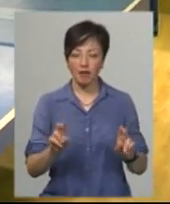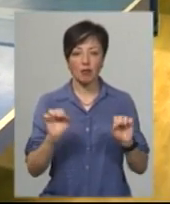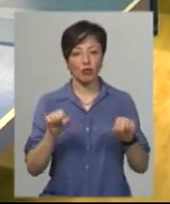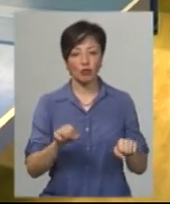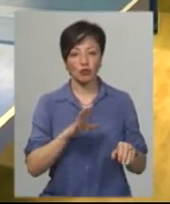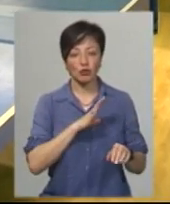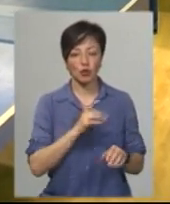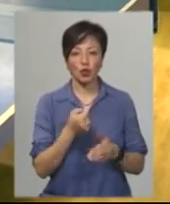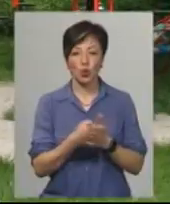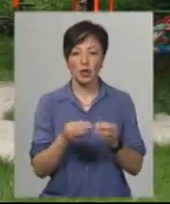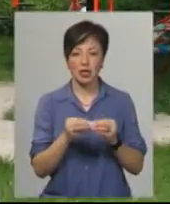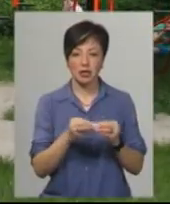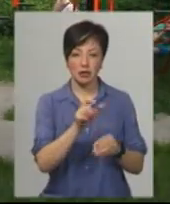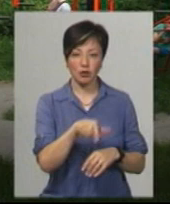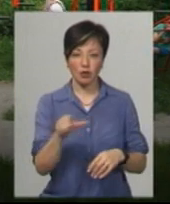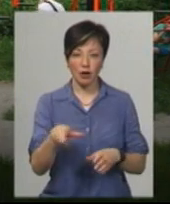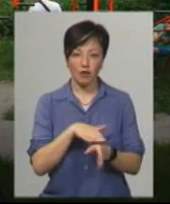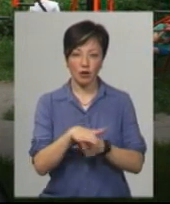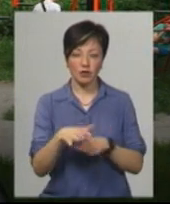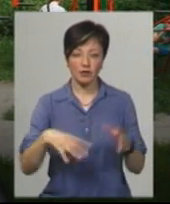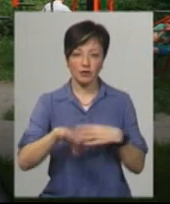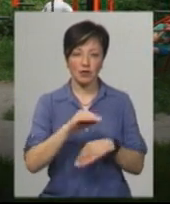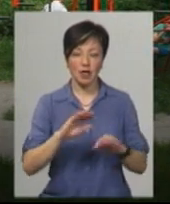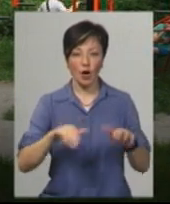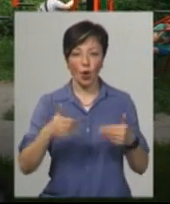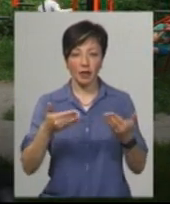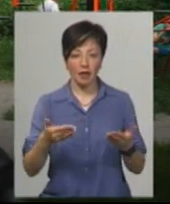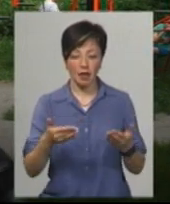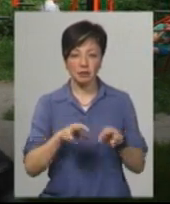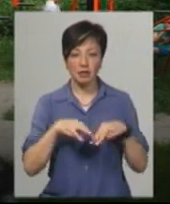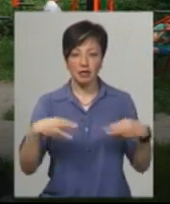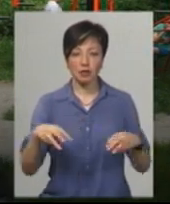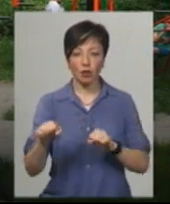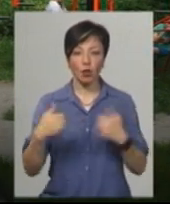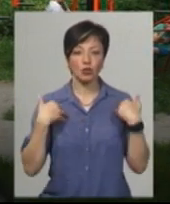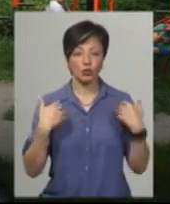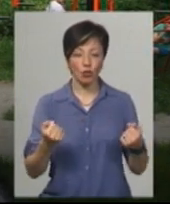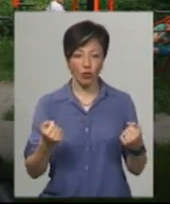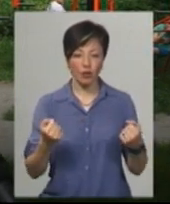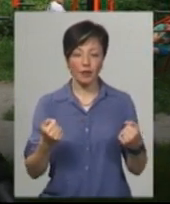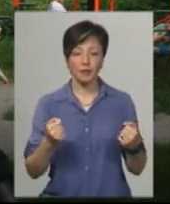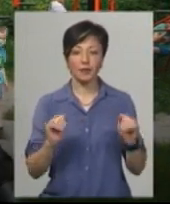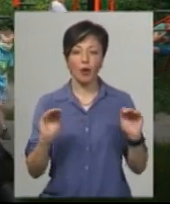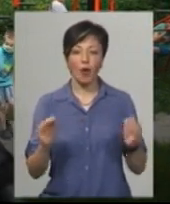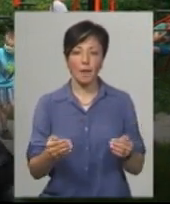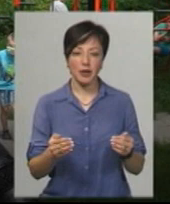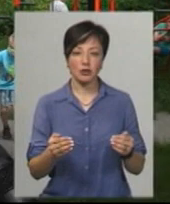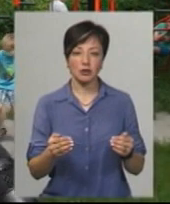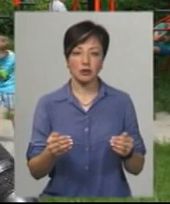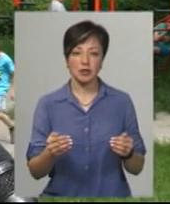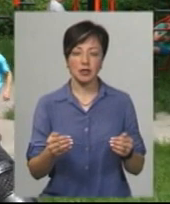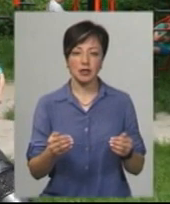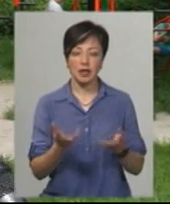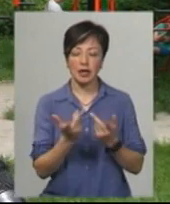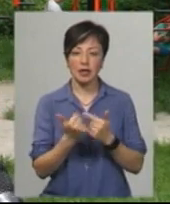може перебувати до 10 осіб. Дотримуючись всіх рекомендацій Міністерства охорони здоров'я і обмежуємо